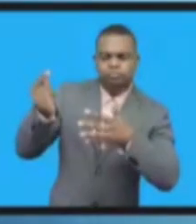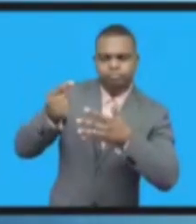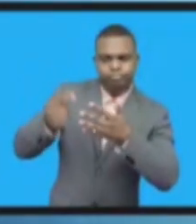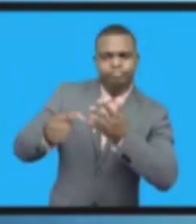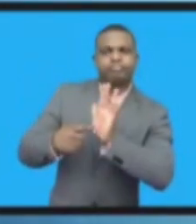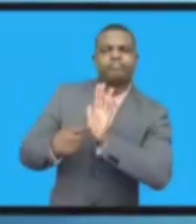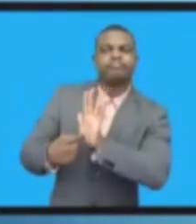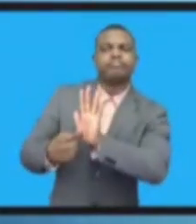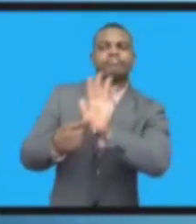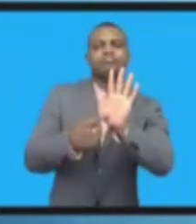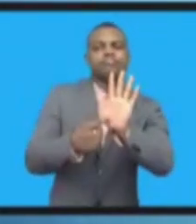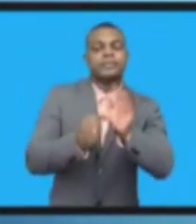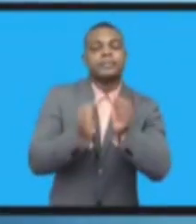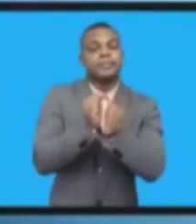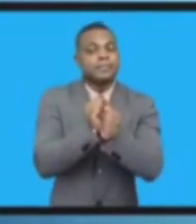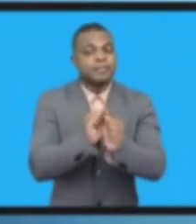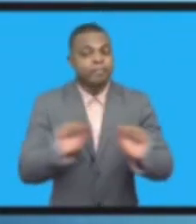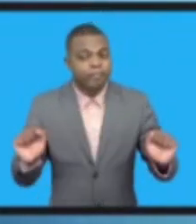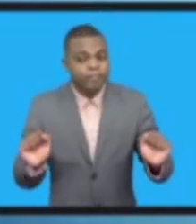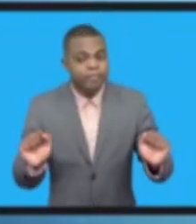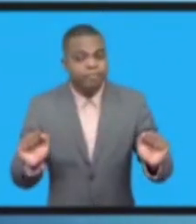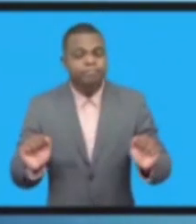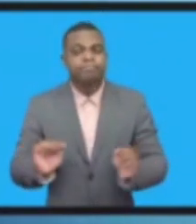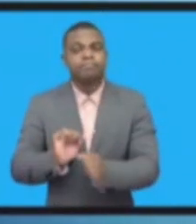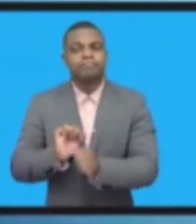полезность, доступность,